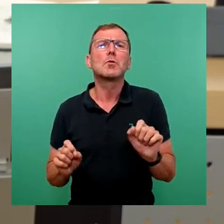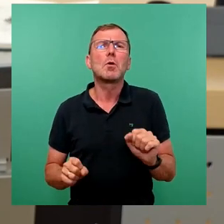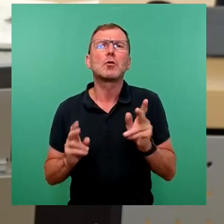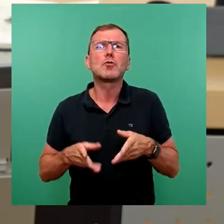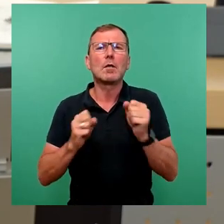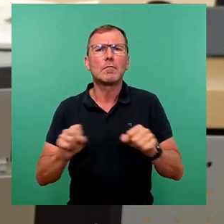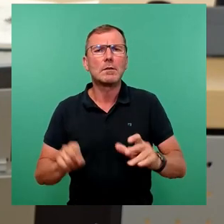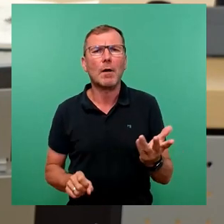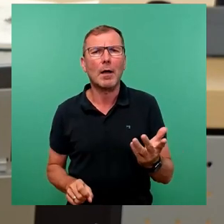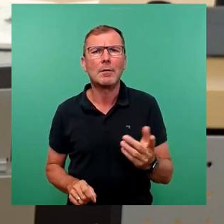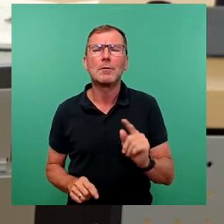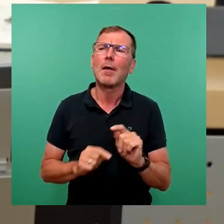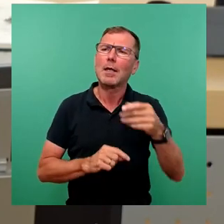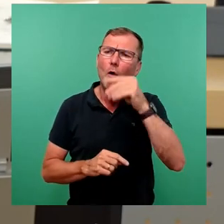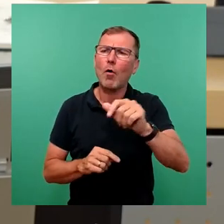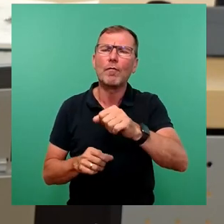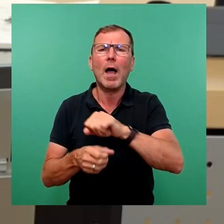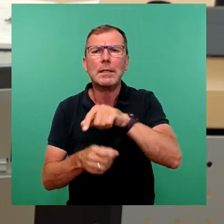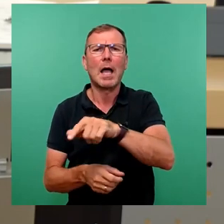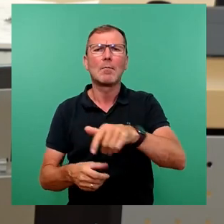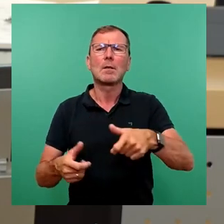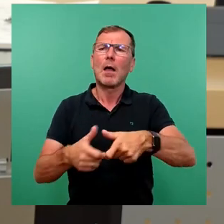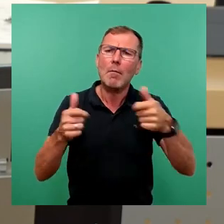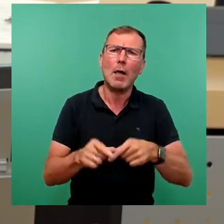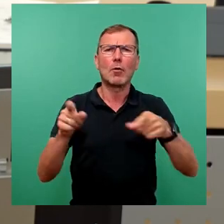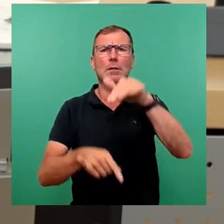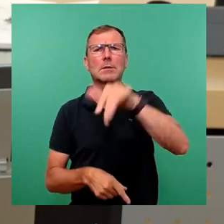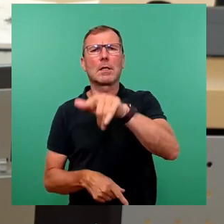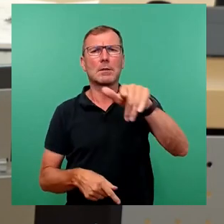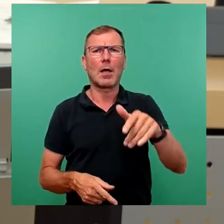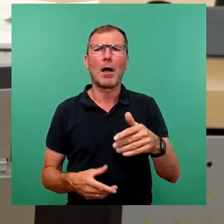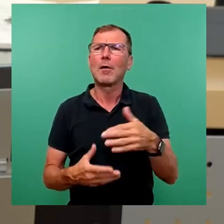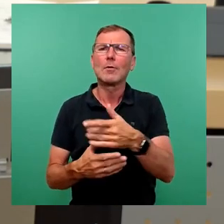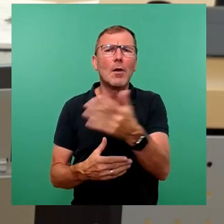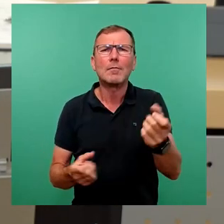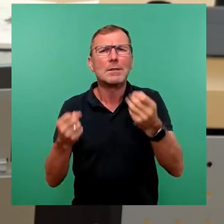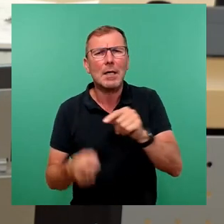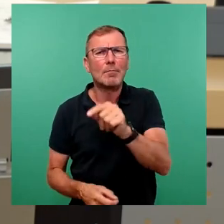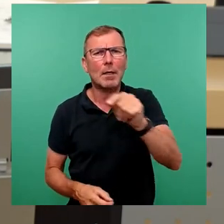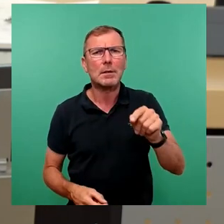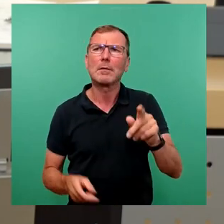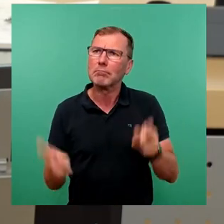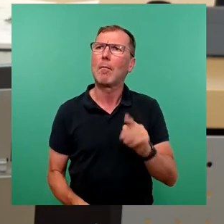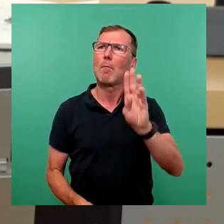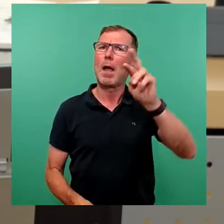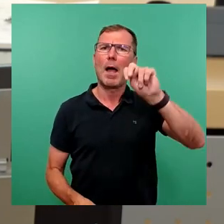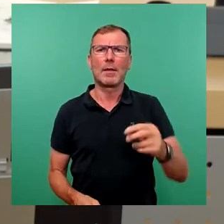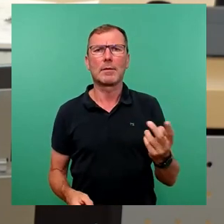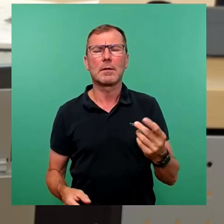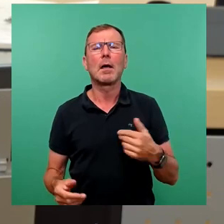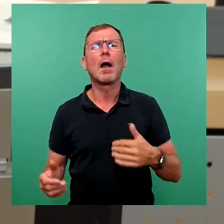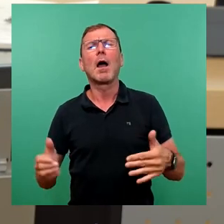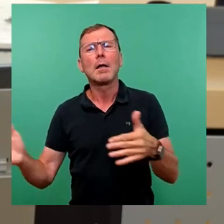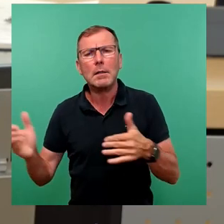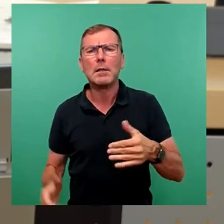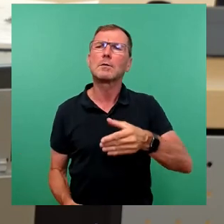Überall, wo Hinterhof, Kneipen, Straßen, Fenster und Balkonkonzerte stattfanden, wo irgendwas passierte, war BRN. Es wurde getanzt, getrunken und gelacht.